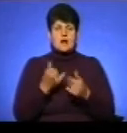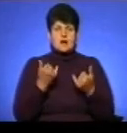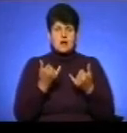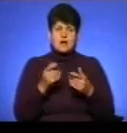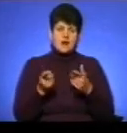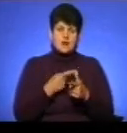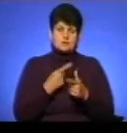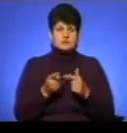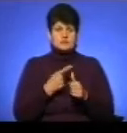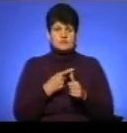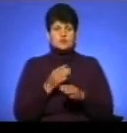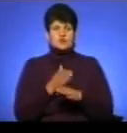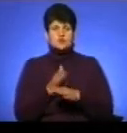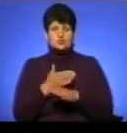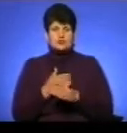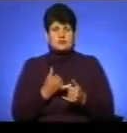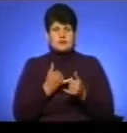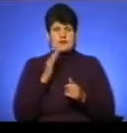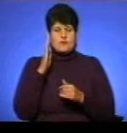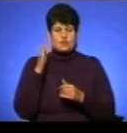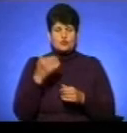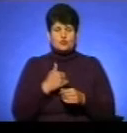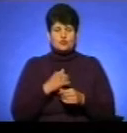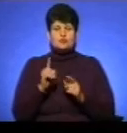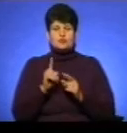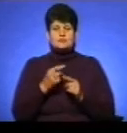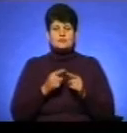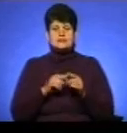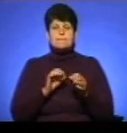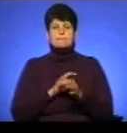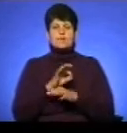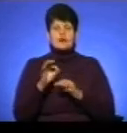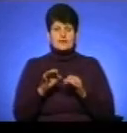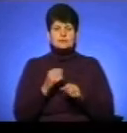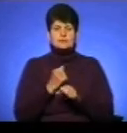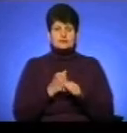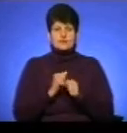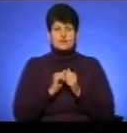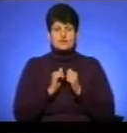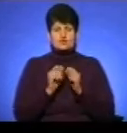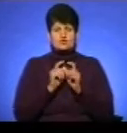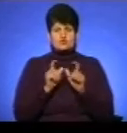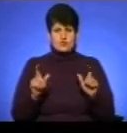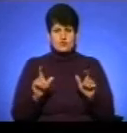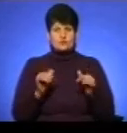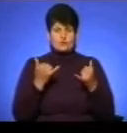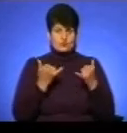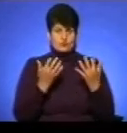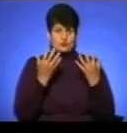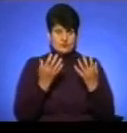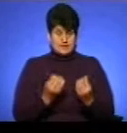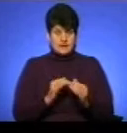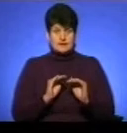майбутнього». «Ми не просто хочемо, щоб кожен задумався, а хочемо, щоб цей проєкт, він діяв в кожній школі. Тобто, щоб від сьогоднішнього дня